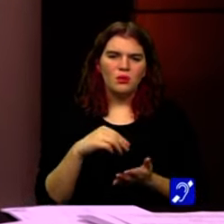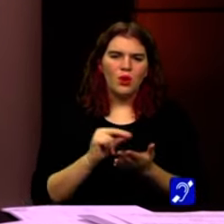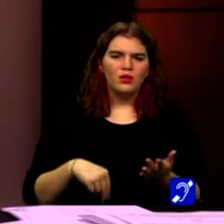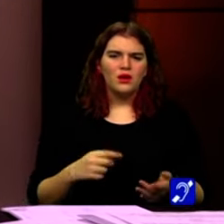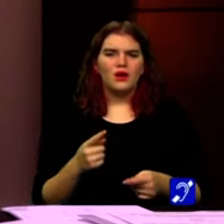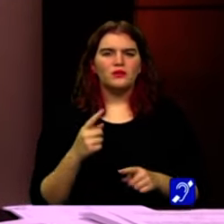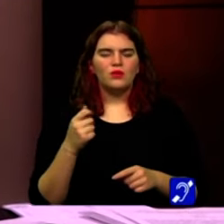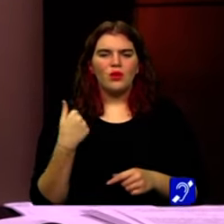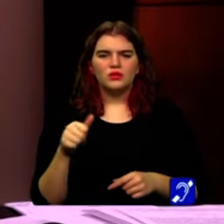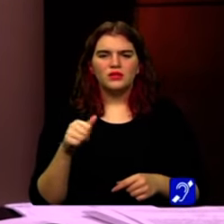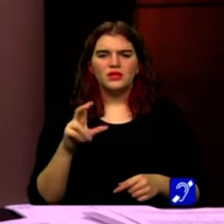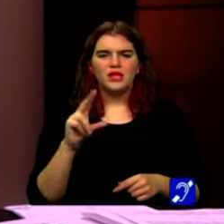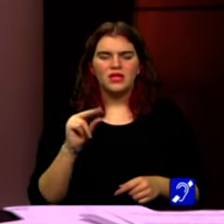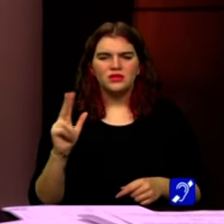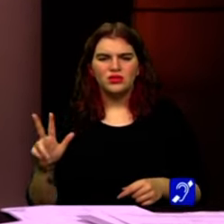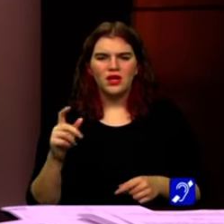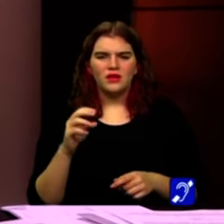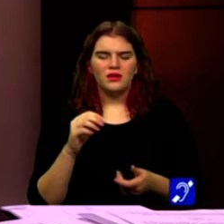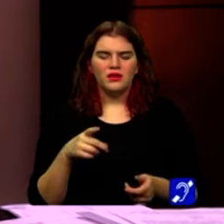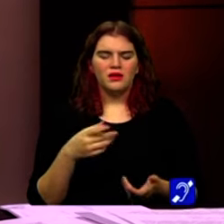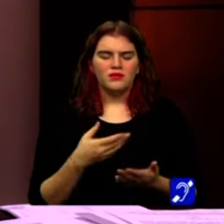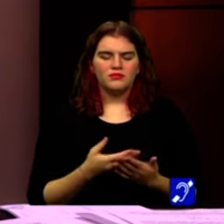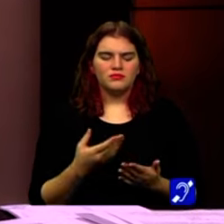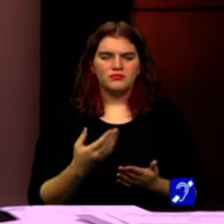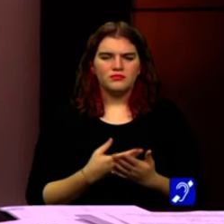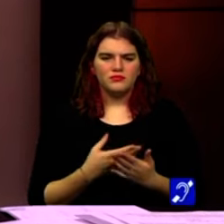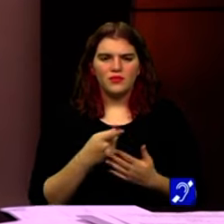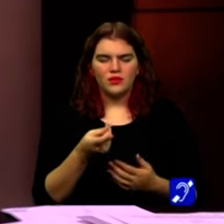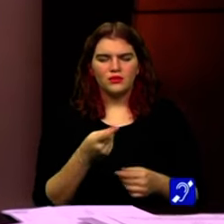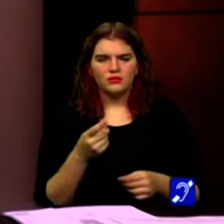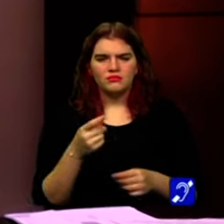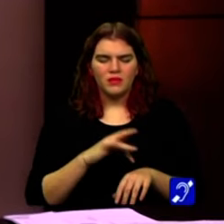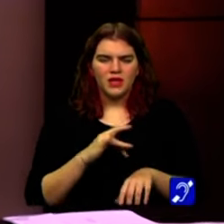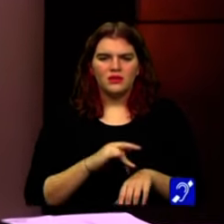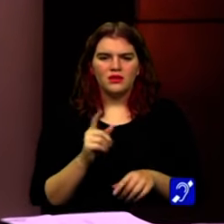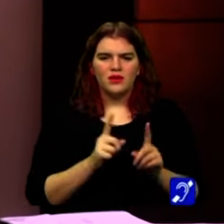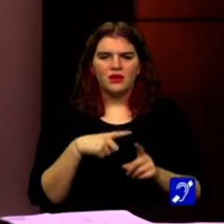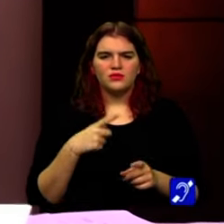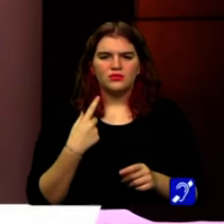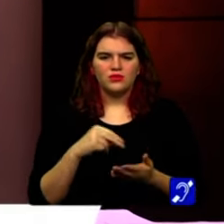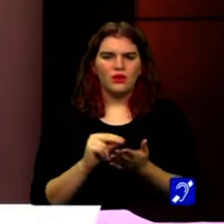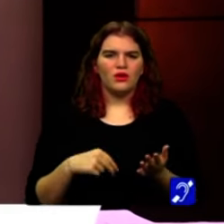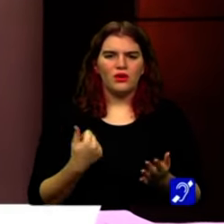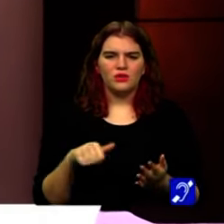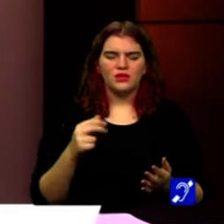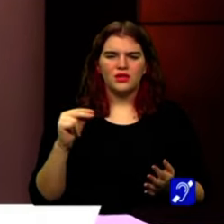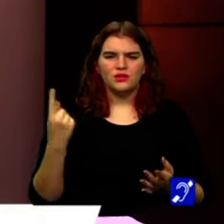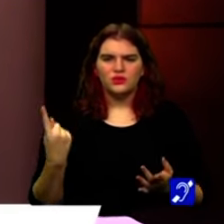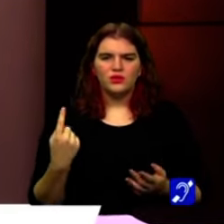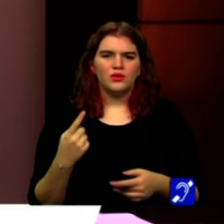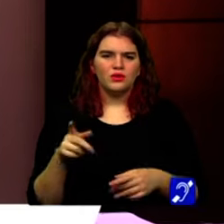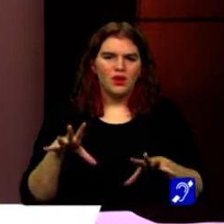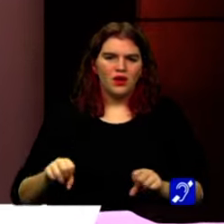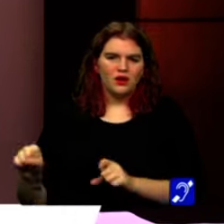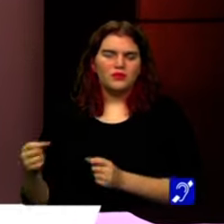133 de medici, dar sunt 131 de contracte. Gradul de ocupare a